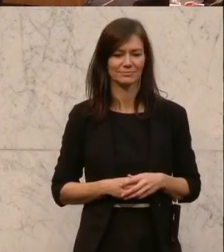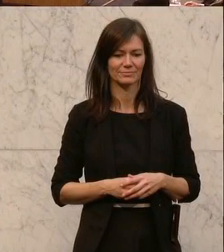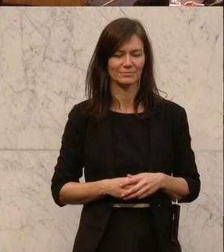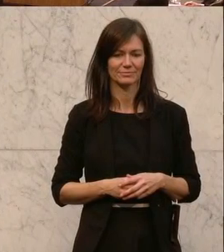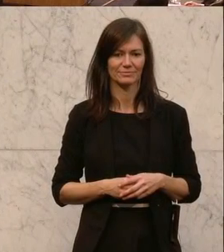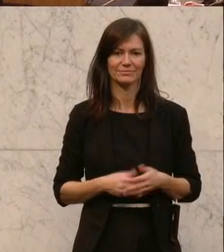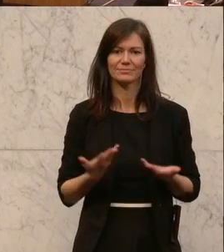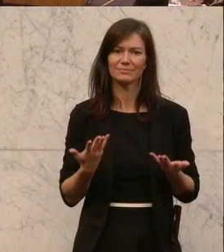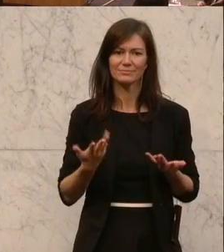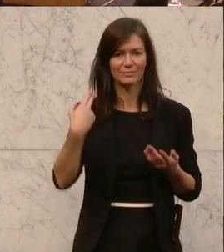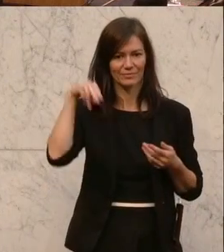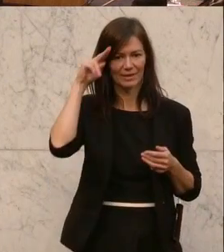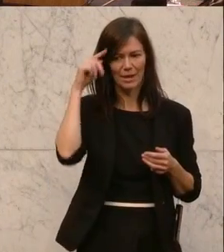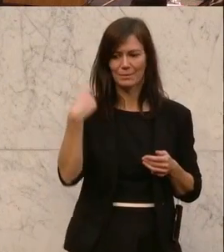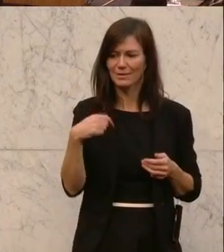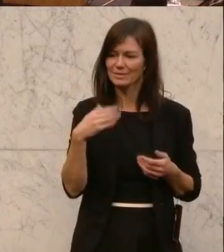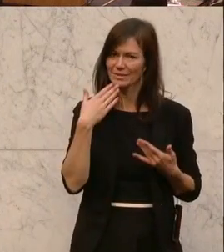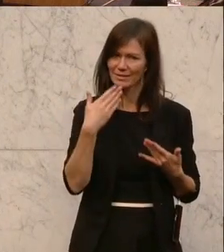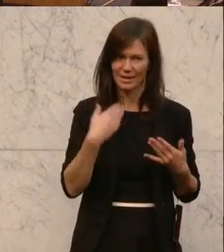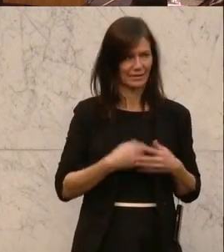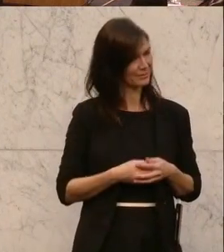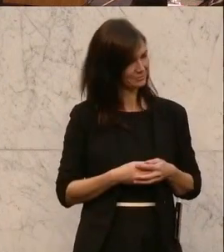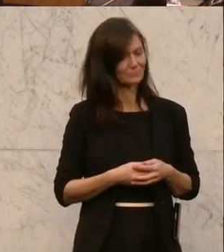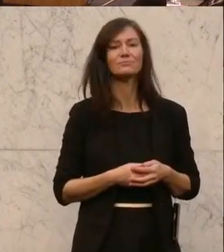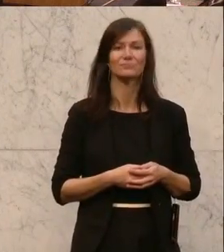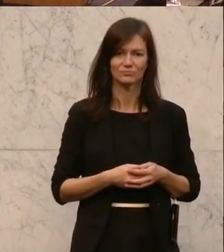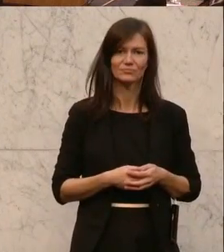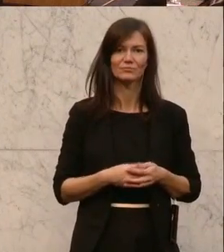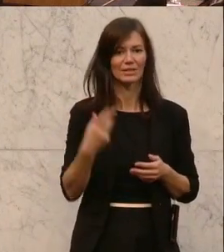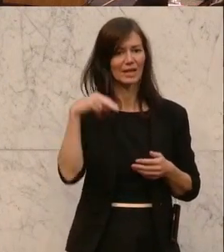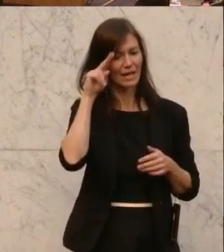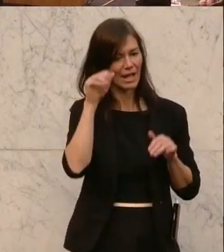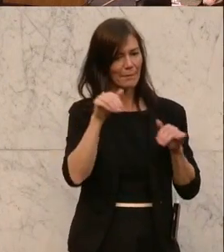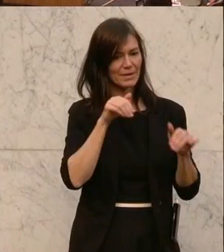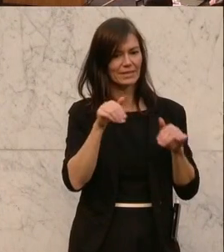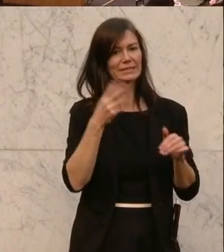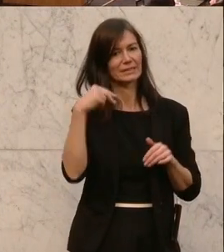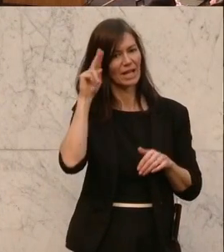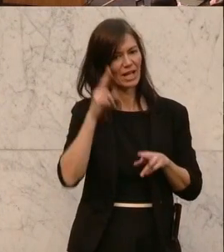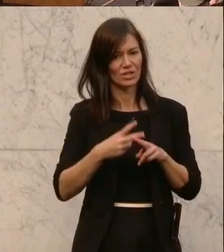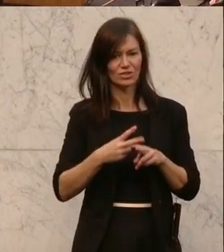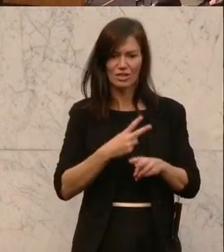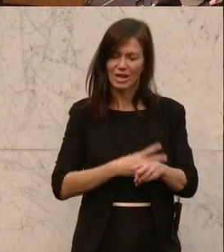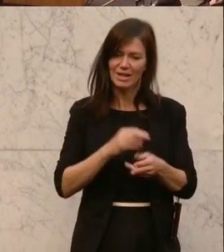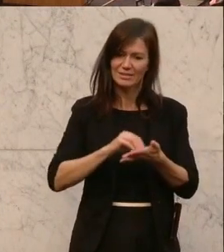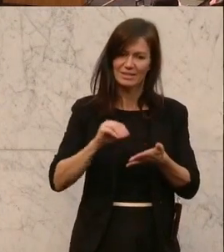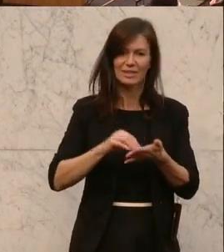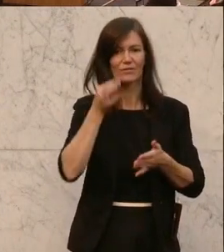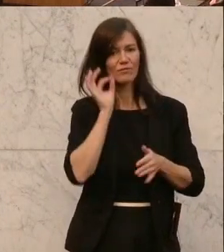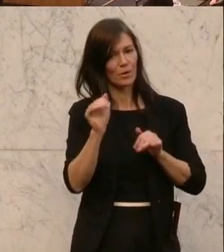Vielen Dank, Herr Präsident. Werter Herr Minister, Herr Staatssekretär, Frau Ministerin, liebe Kolleginnen und Kollegen.